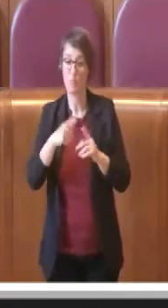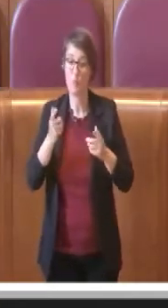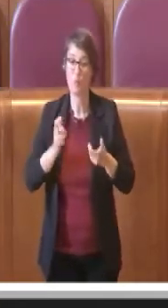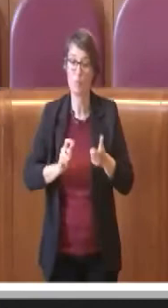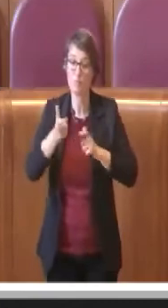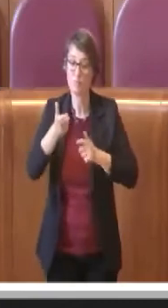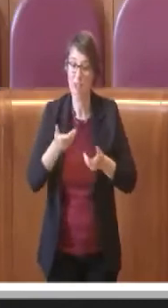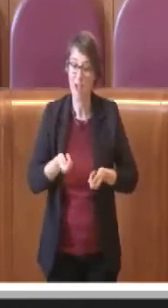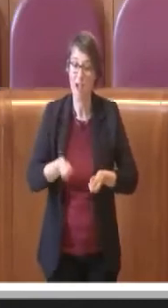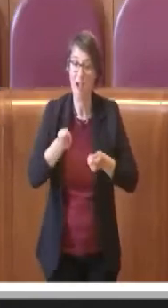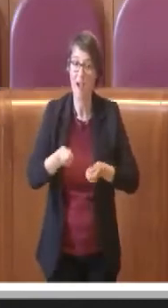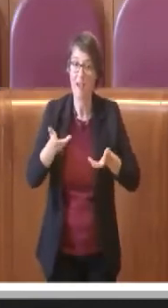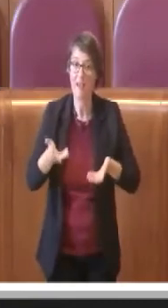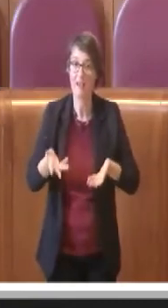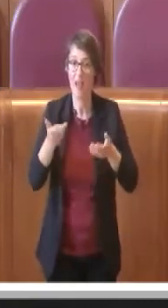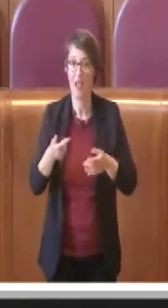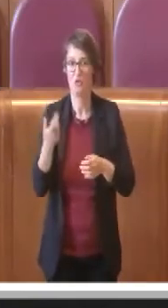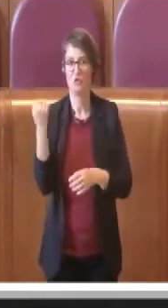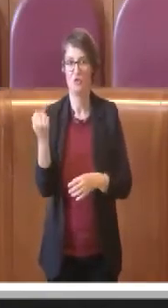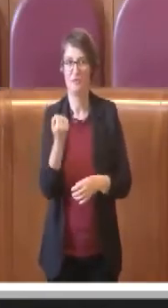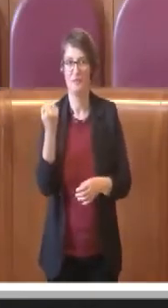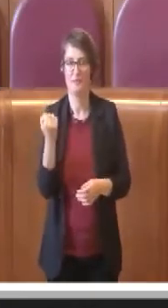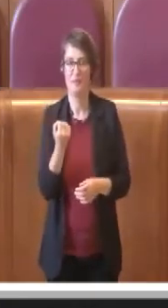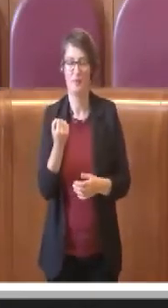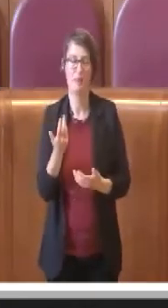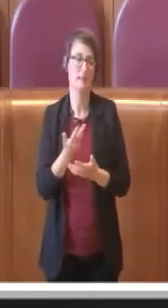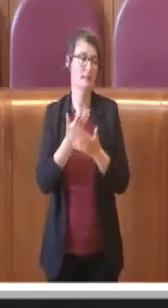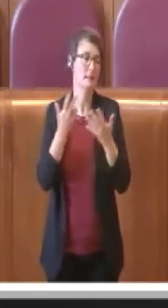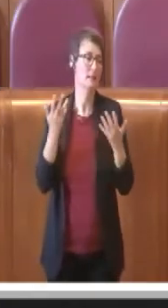va alla perfezione, ci mancherebbe altro.